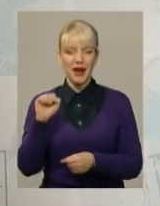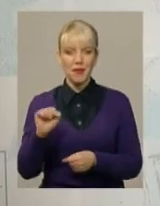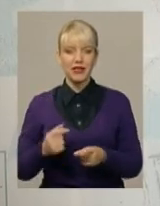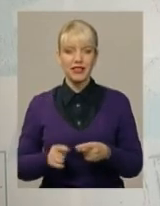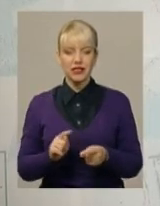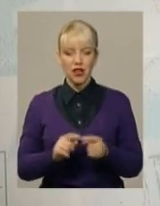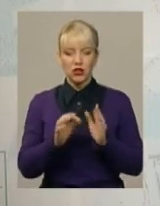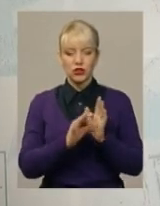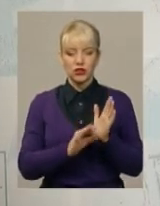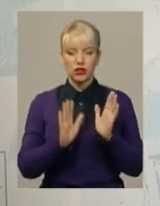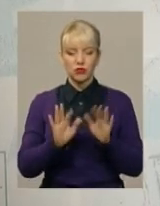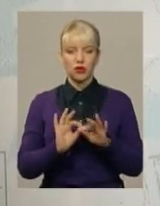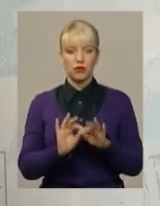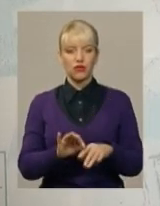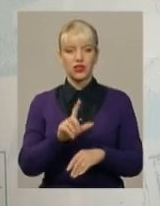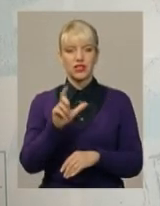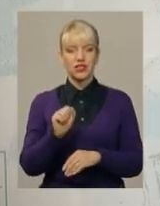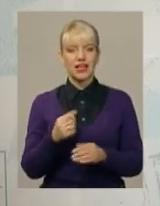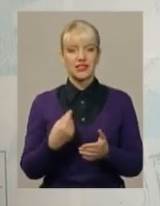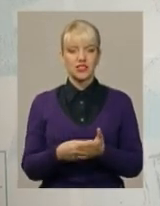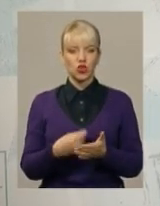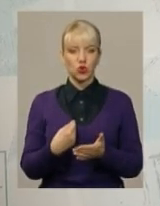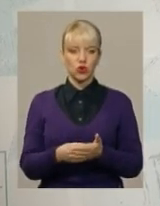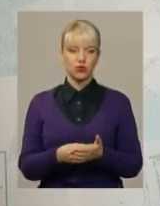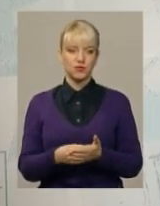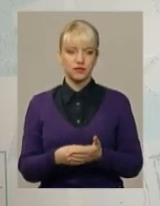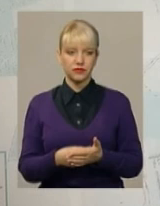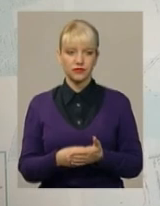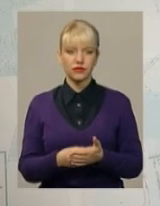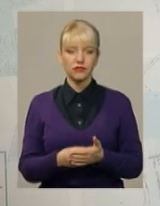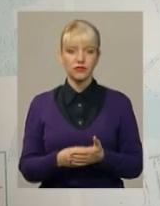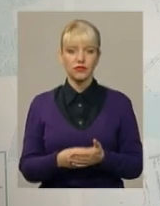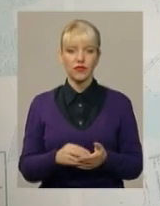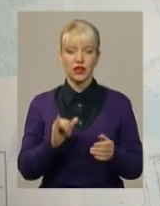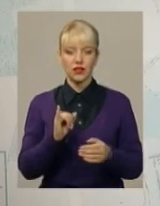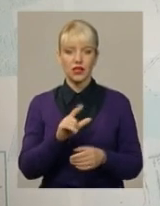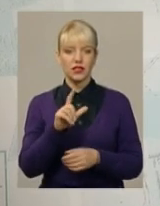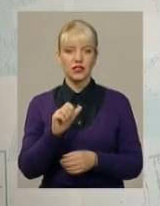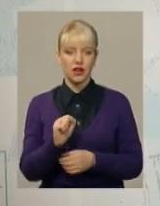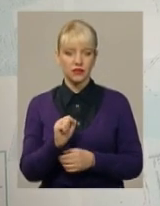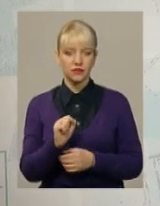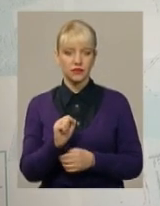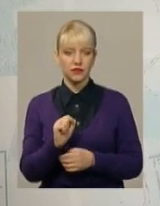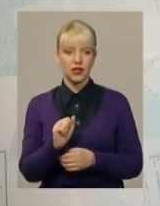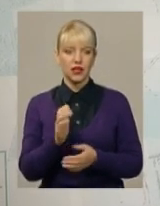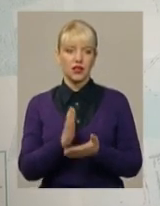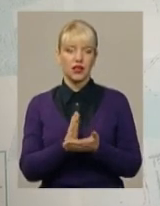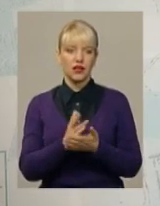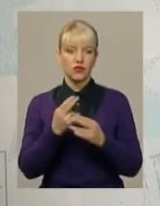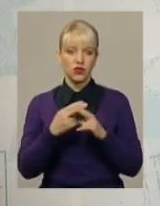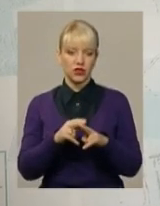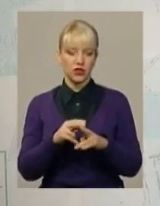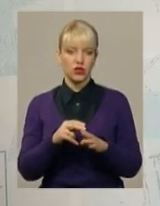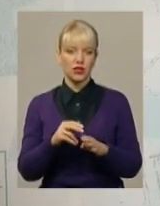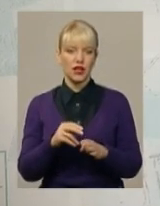проводитись як за ціною надання послуг, так і за наявністю технічної